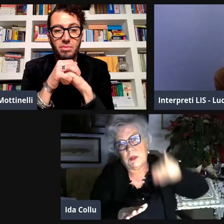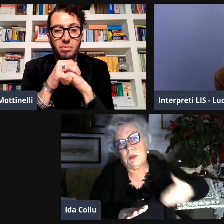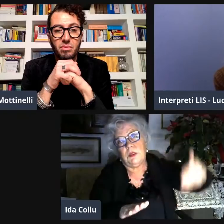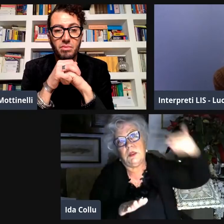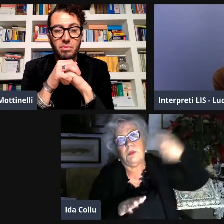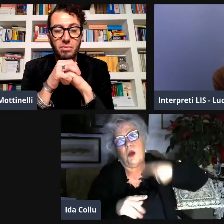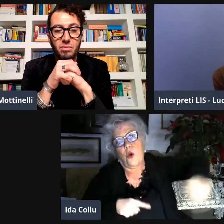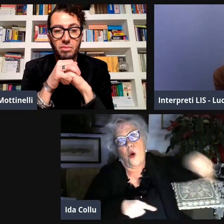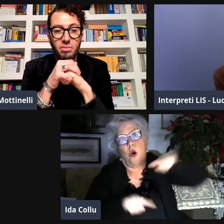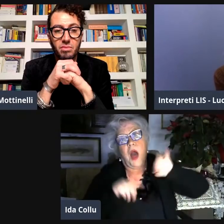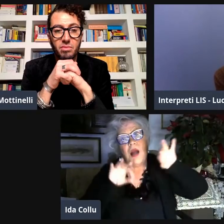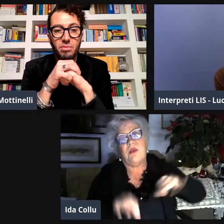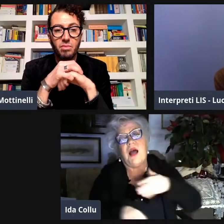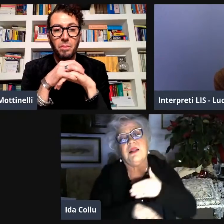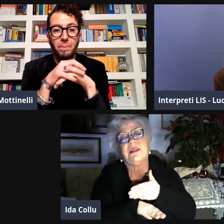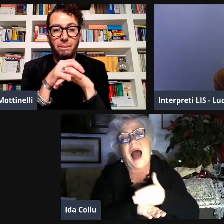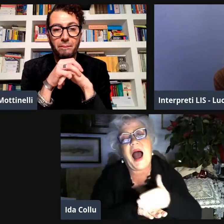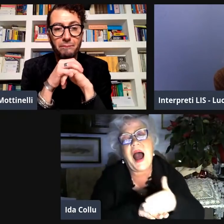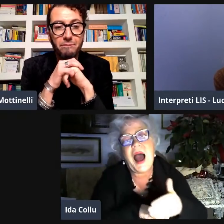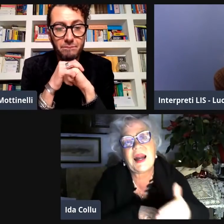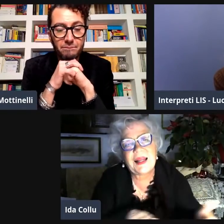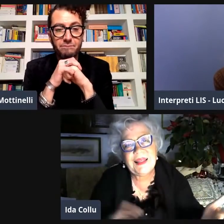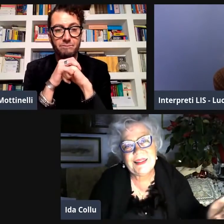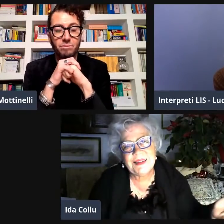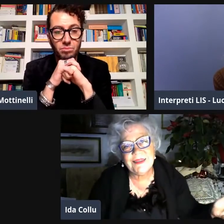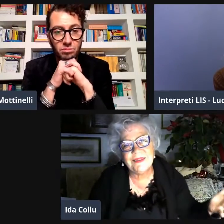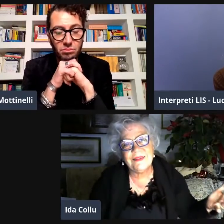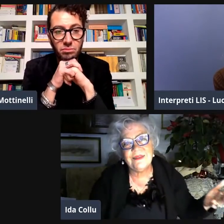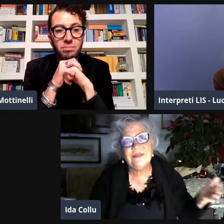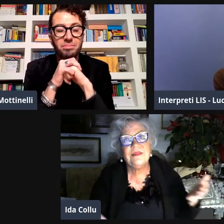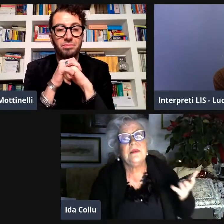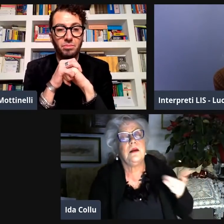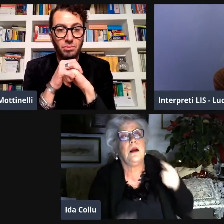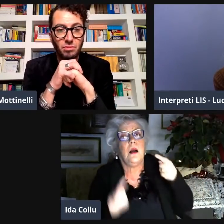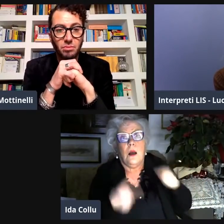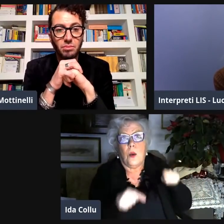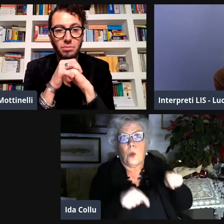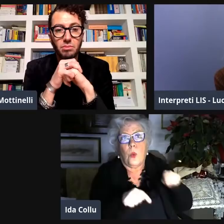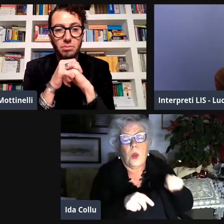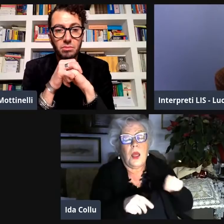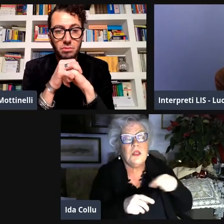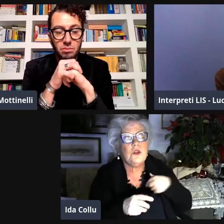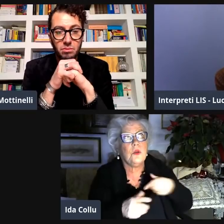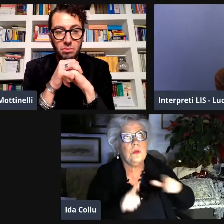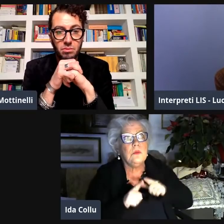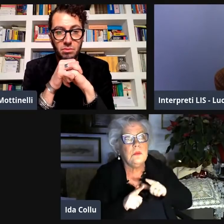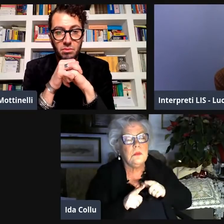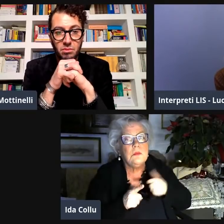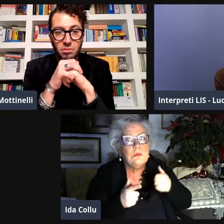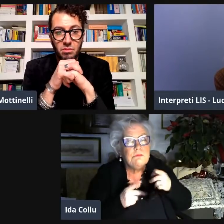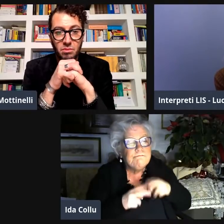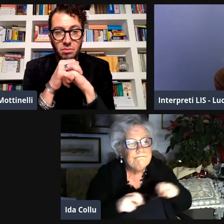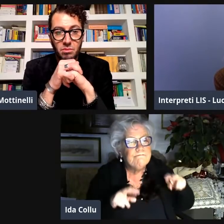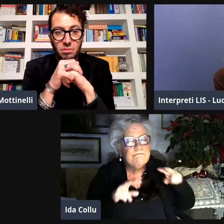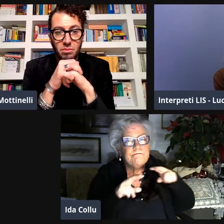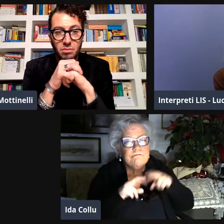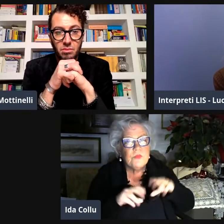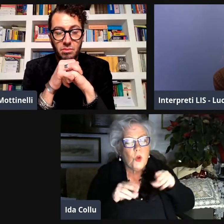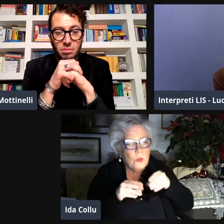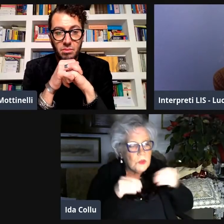stranieri che già da tempo avevano fatto delle ricerche molto approfondite noi siamo arrivati tardi in questo